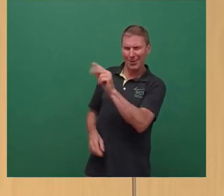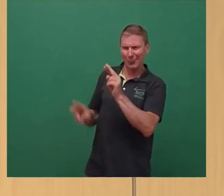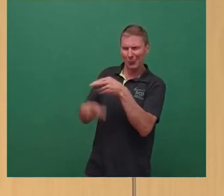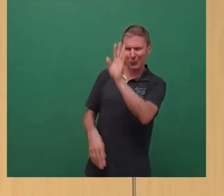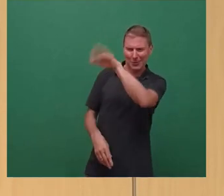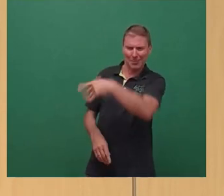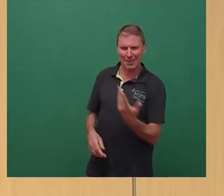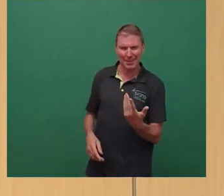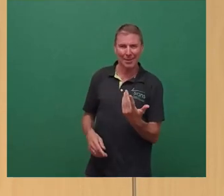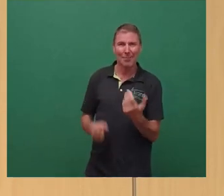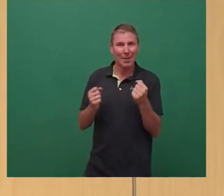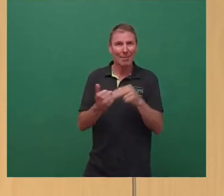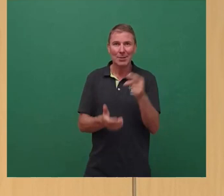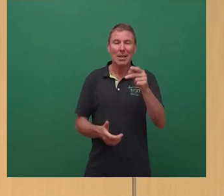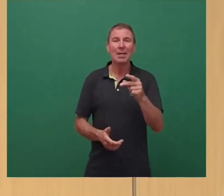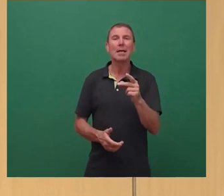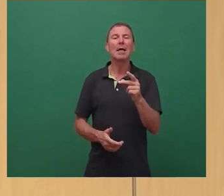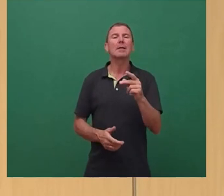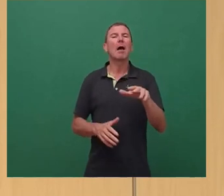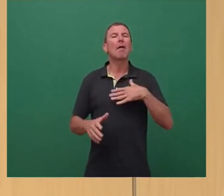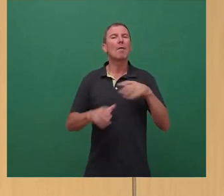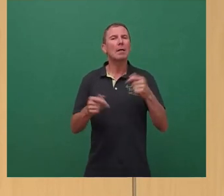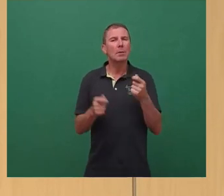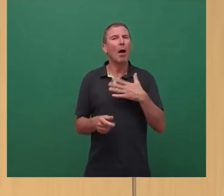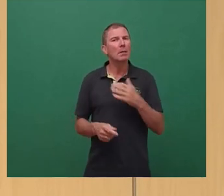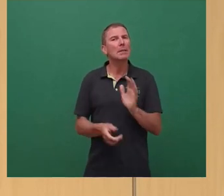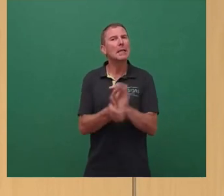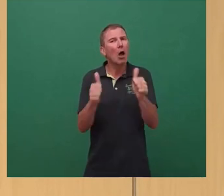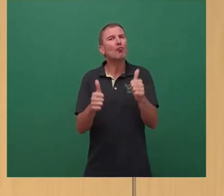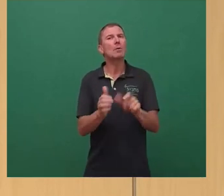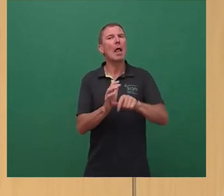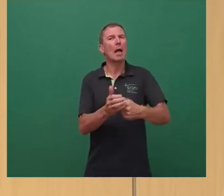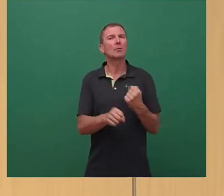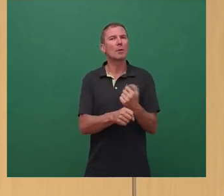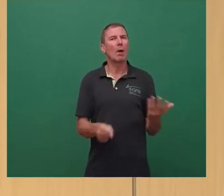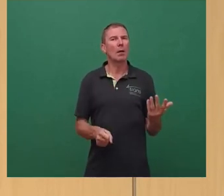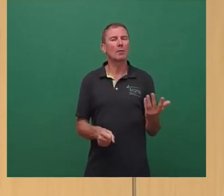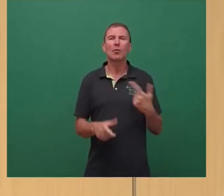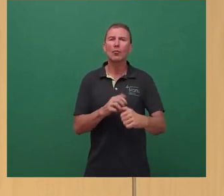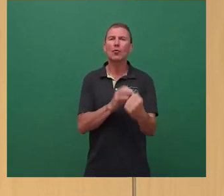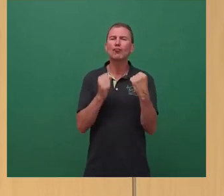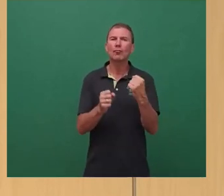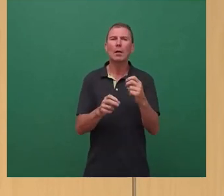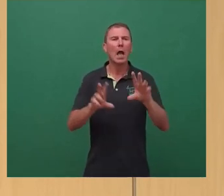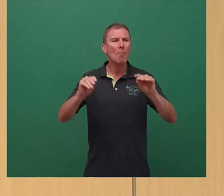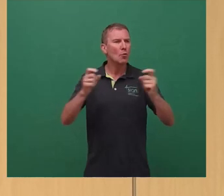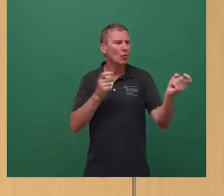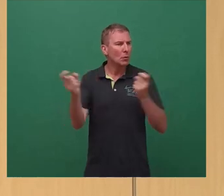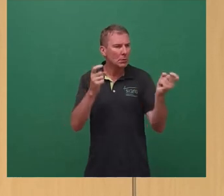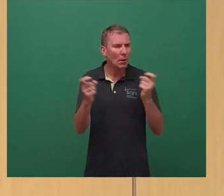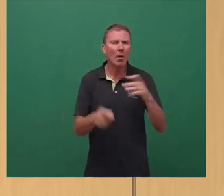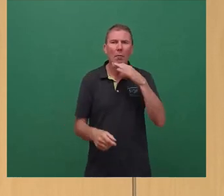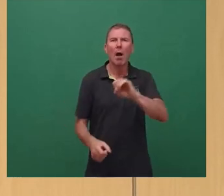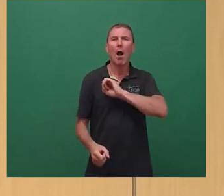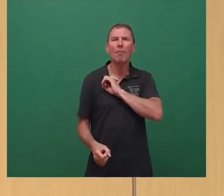Da stellt man doch fest, dass die DVB einen sehr guten Job gemacht hat. Insbesondere offensichtlich durch starken Nutzerzuwachs sehr erfolgreich war.